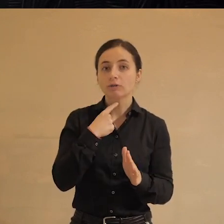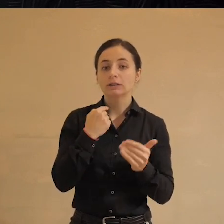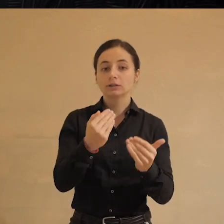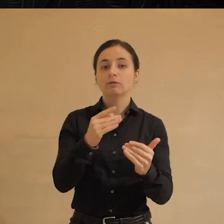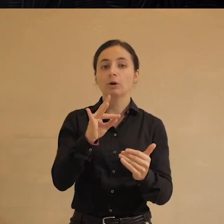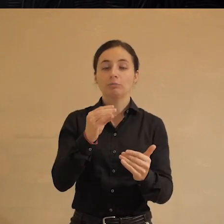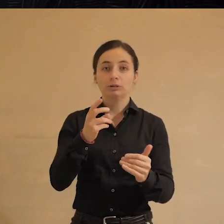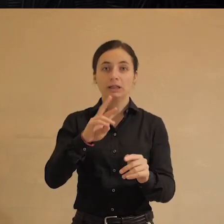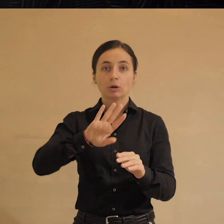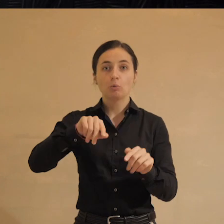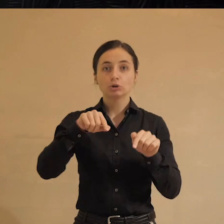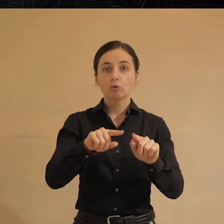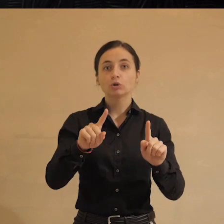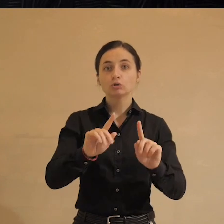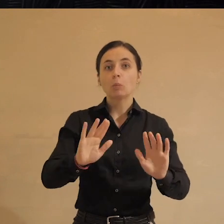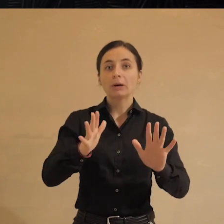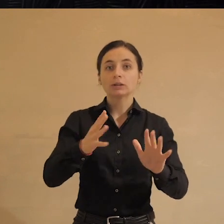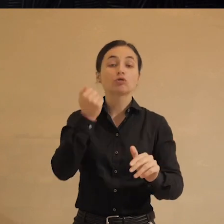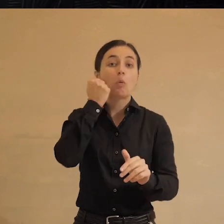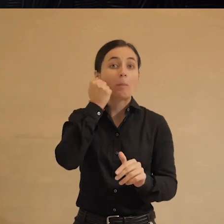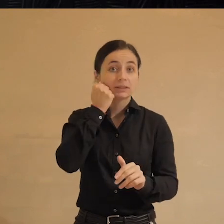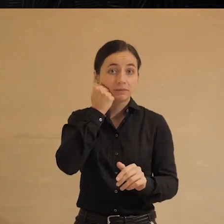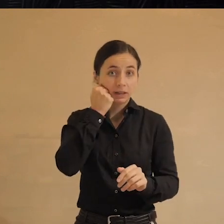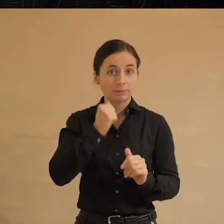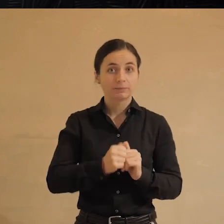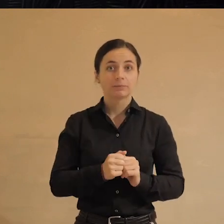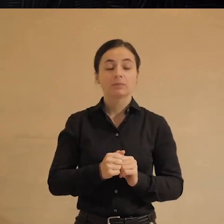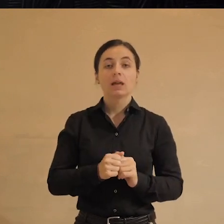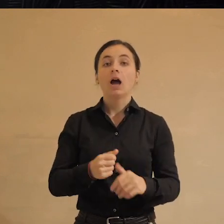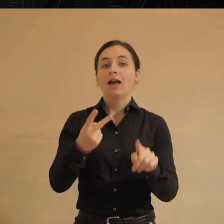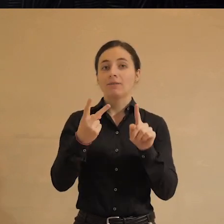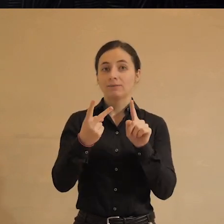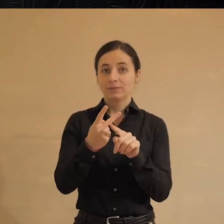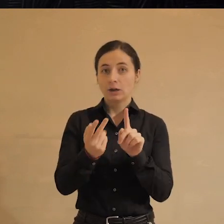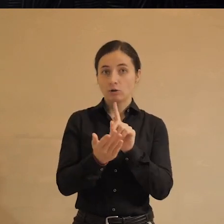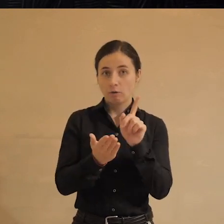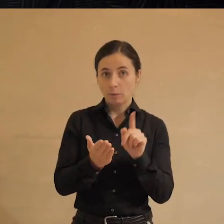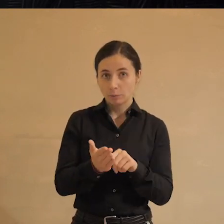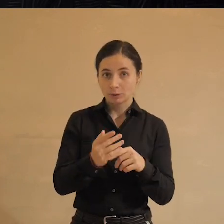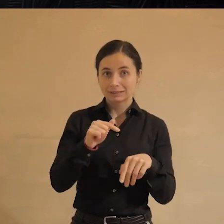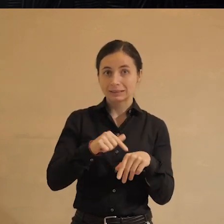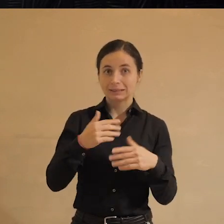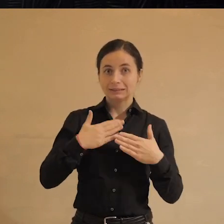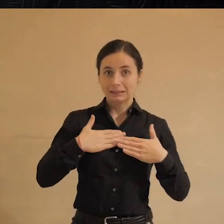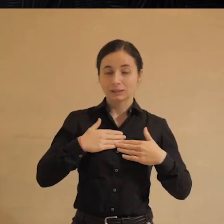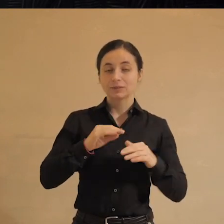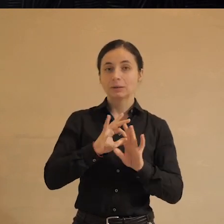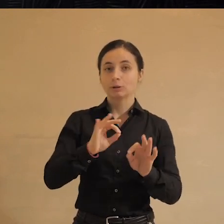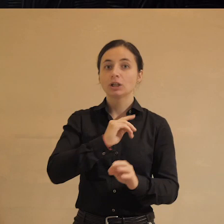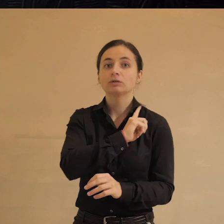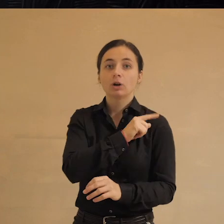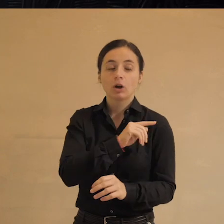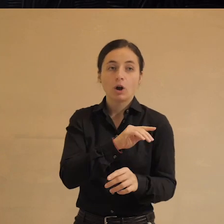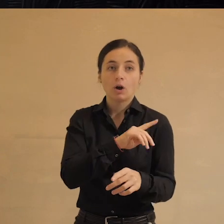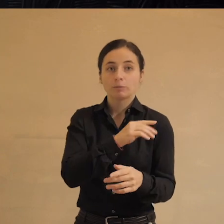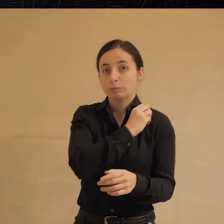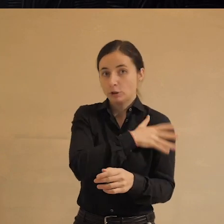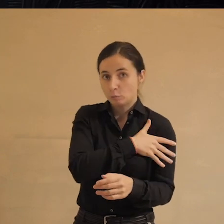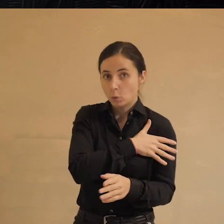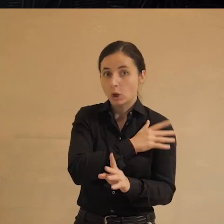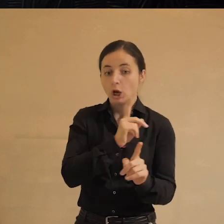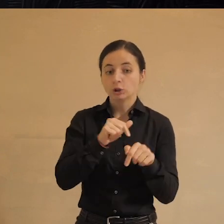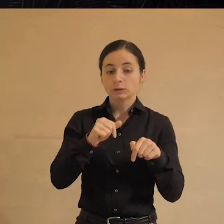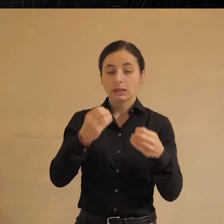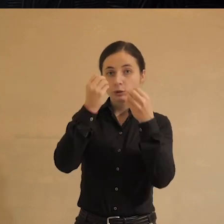репутацией после того, что произошло в Москве? И второй вопрос касается нашего замечательного города. Что делать нашей